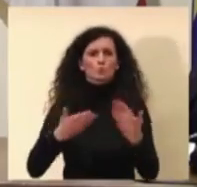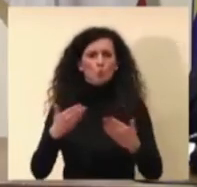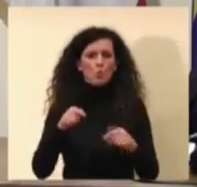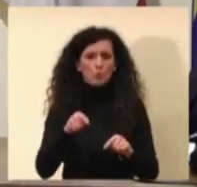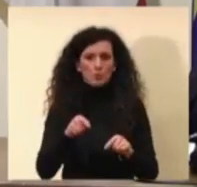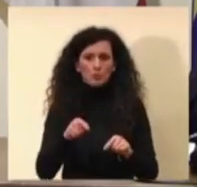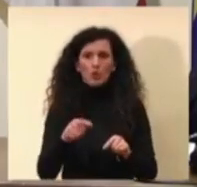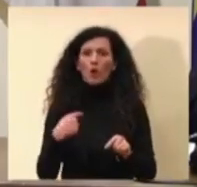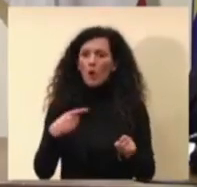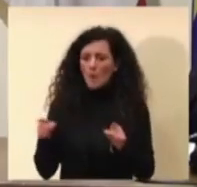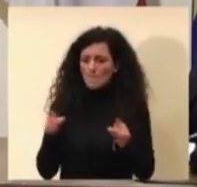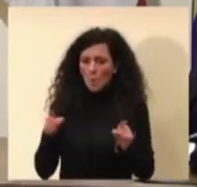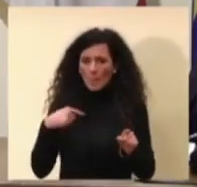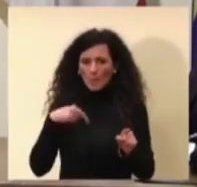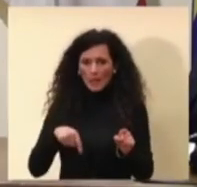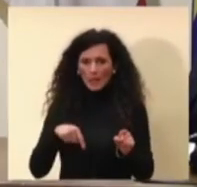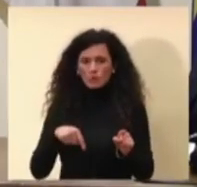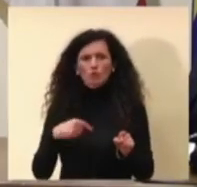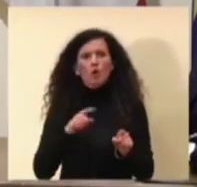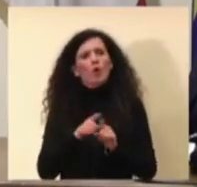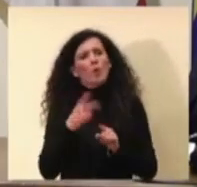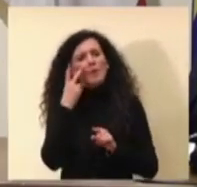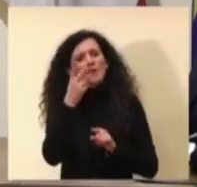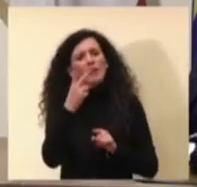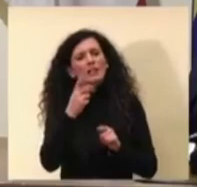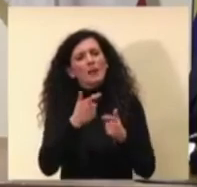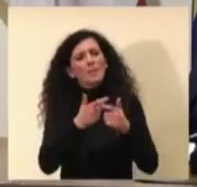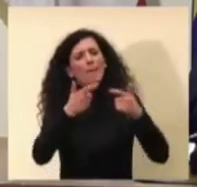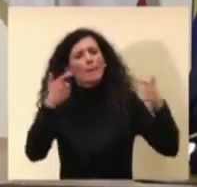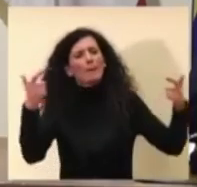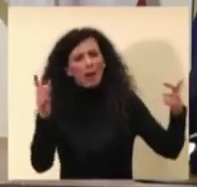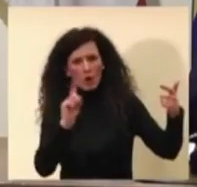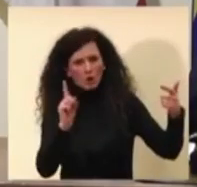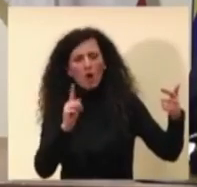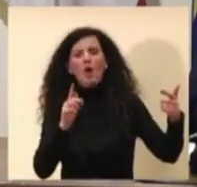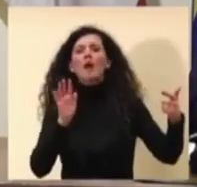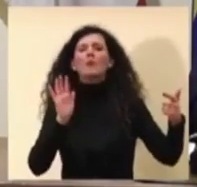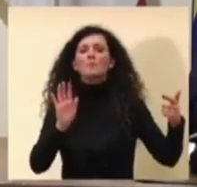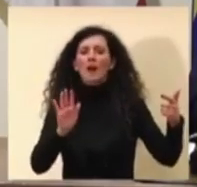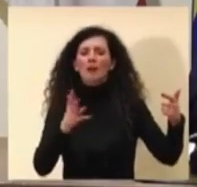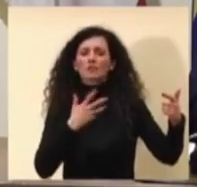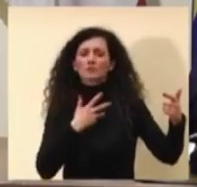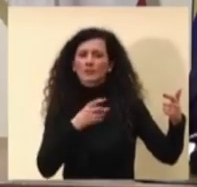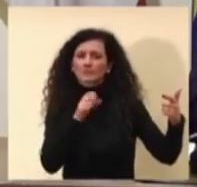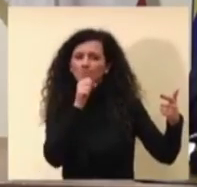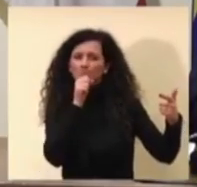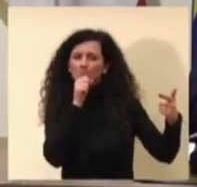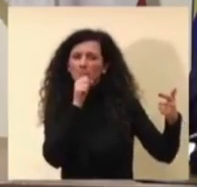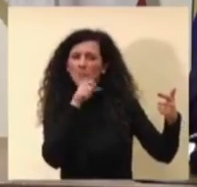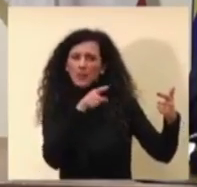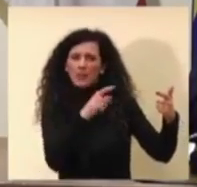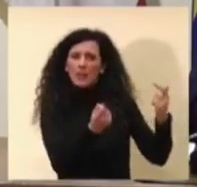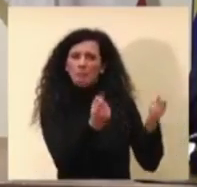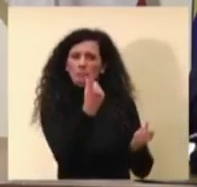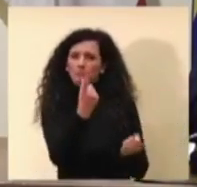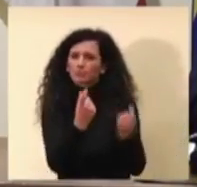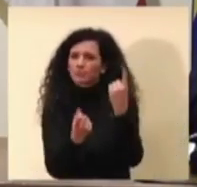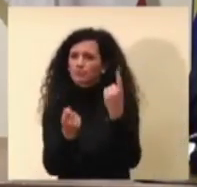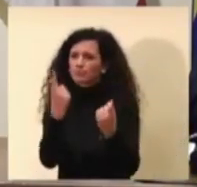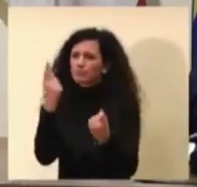momento un rapido aumento nel numero di casi ma se vediamo dei segnali a livello anche subregionale